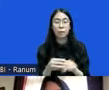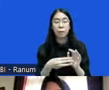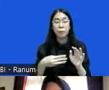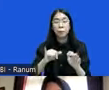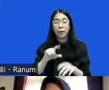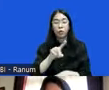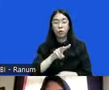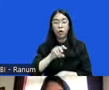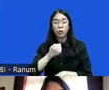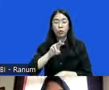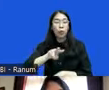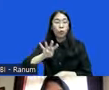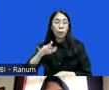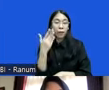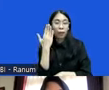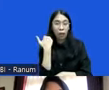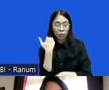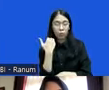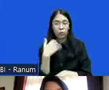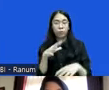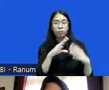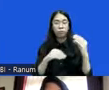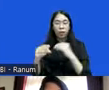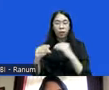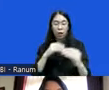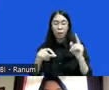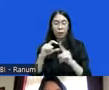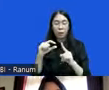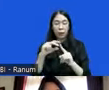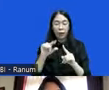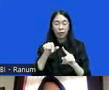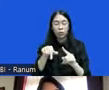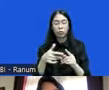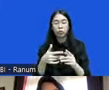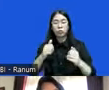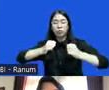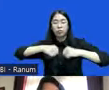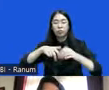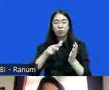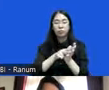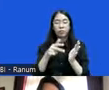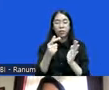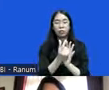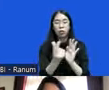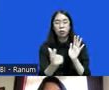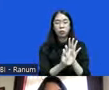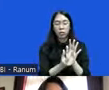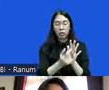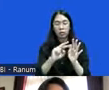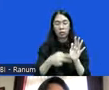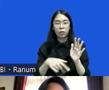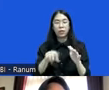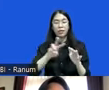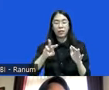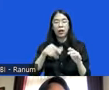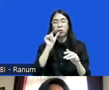yang lalu rapat paripurna DPR itu resmi menjadikan rancangan undang-undang perubahan ketiga atas undang-undang nomor dua tahun